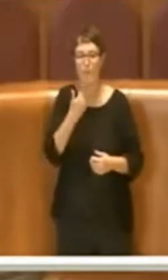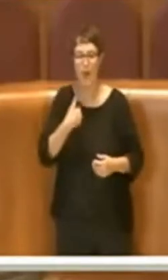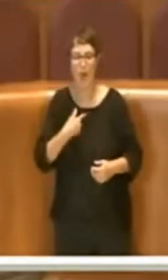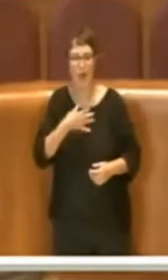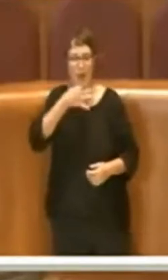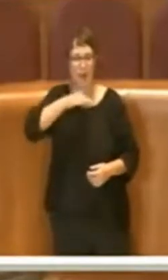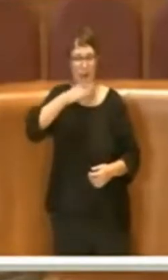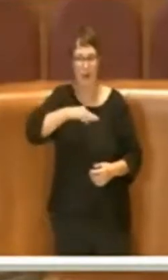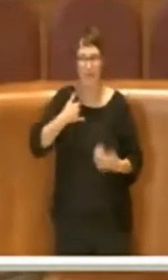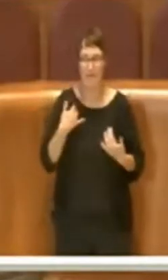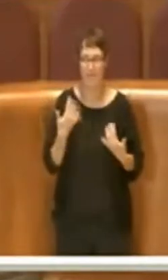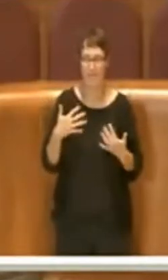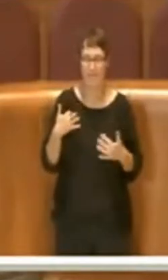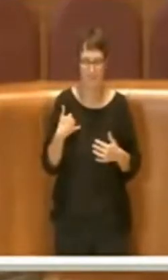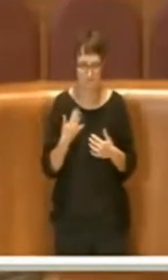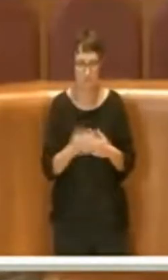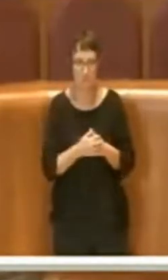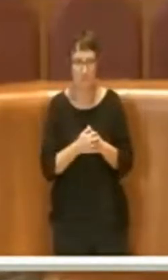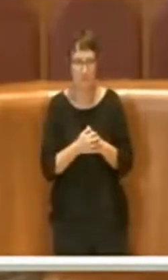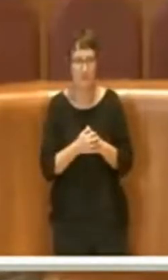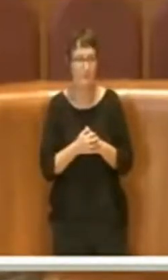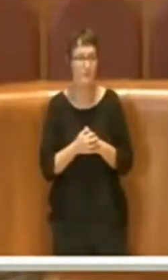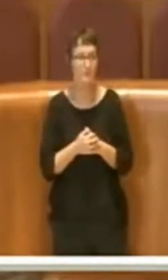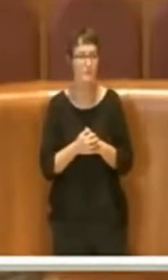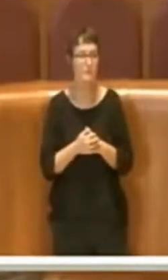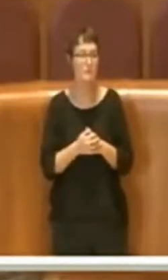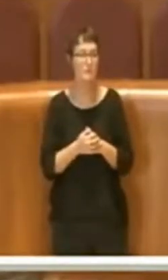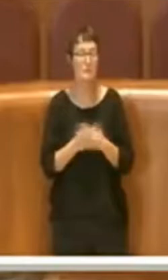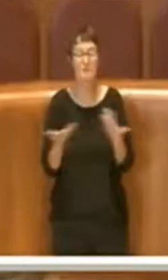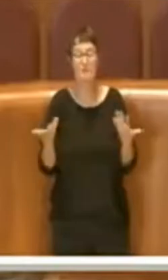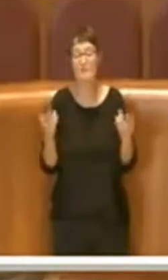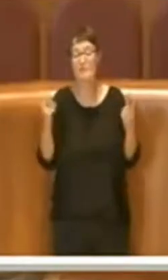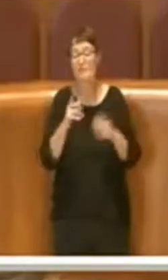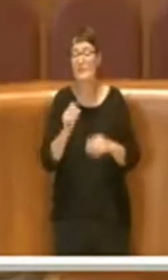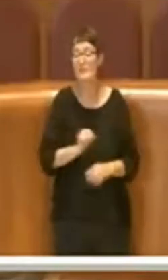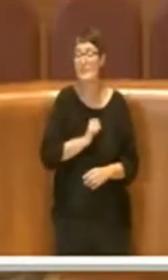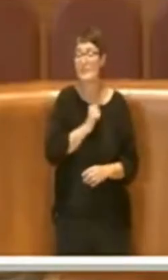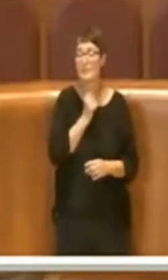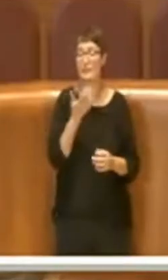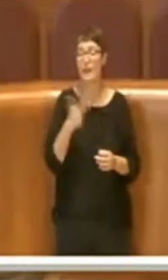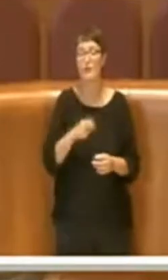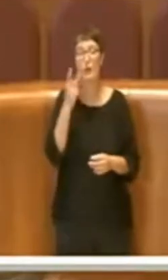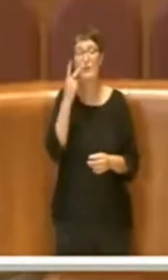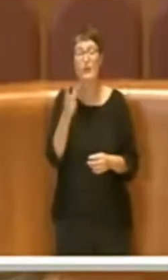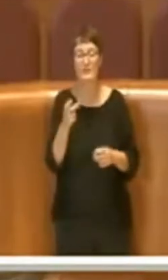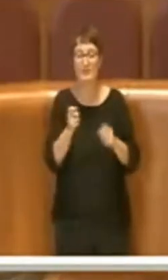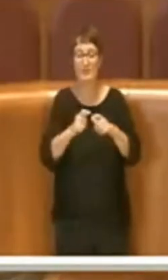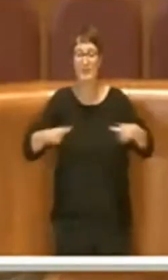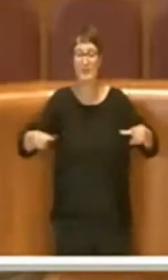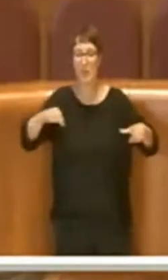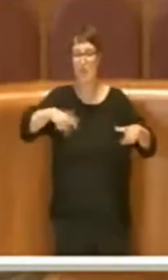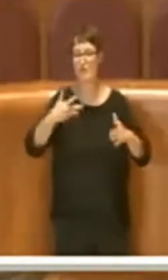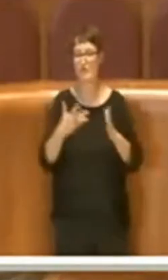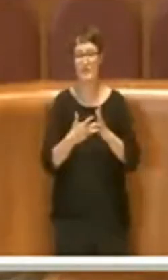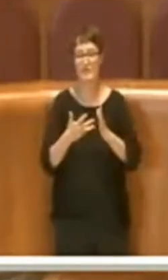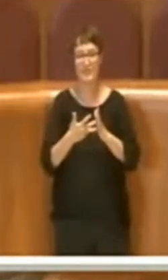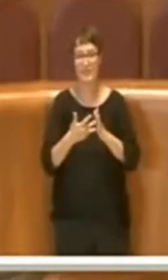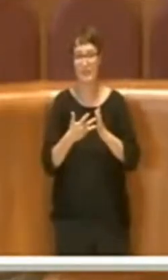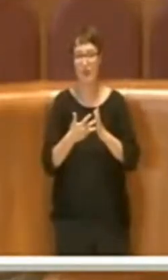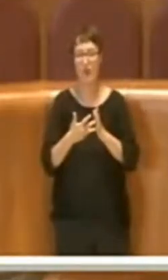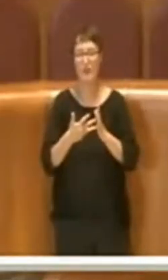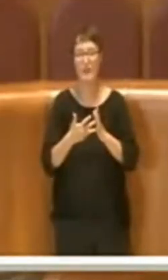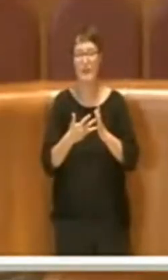devo dire. Spiace poi quando chiaramente le difficoltà della città, le difficoltà della città di Roma debbano